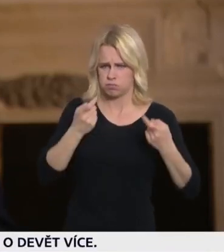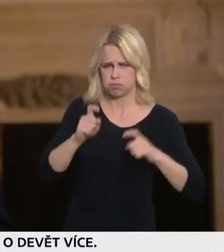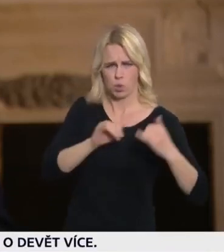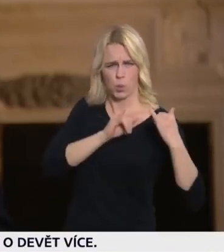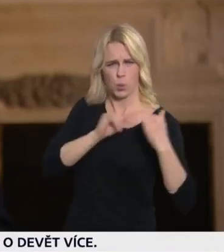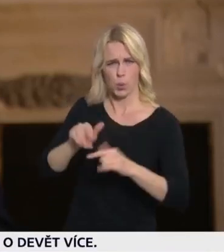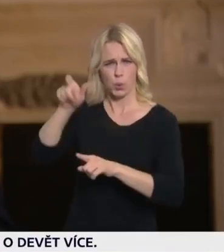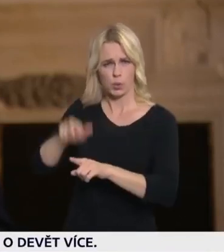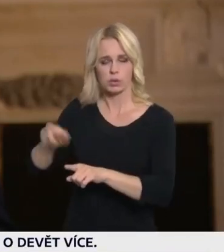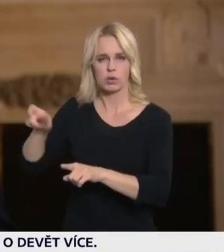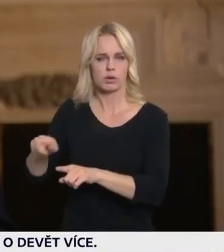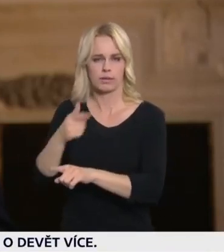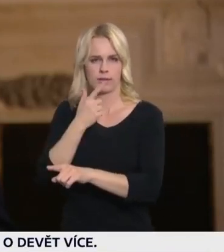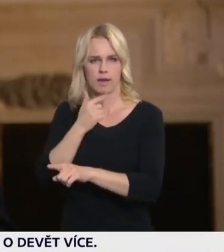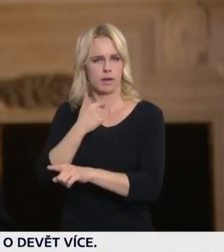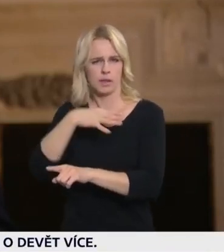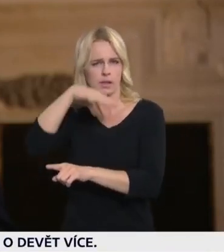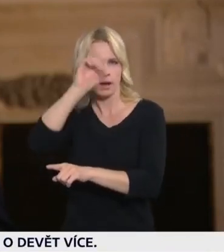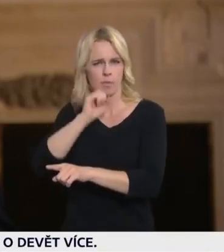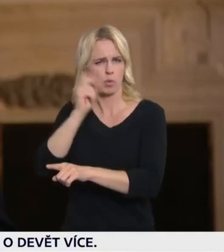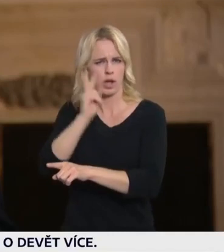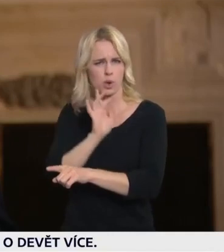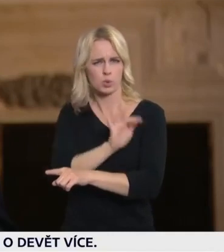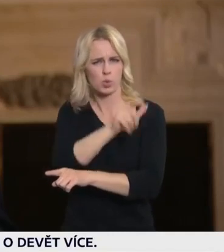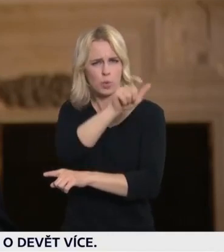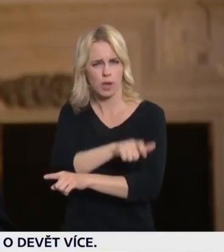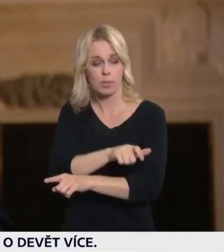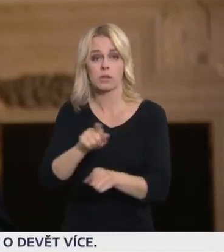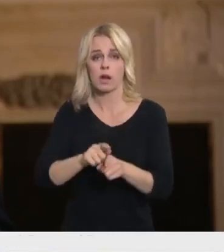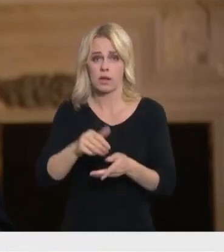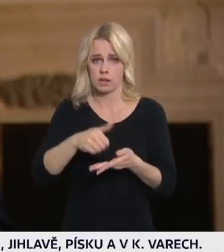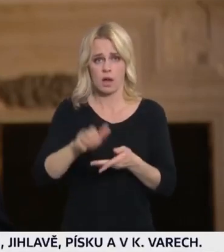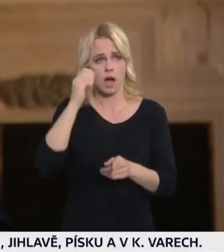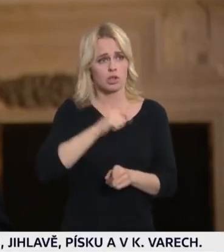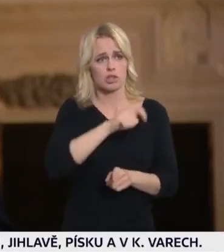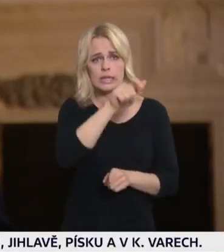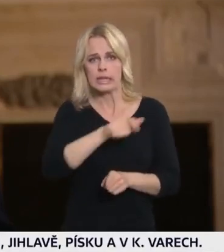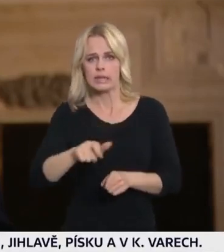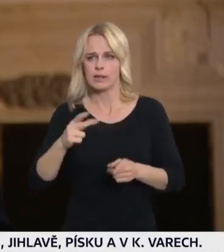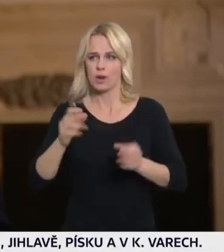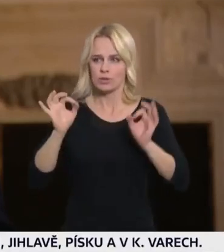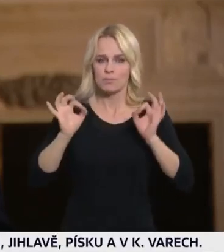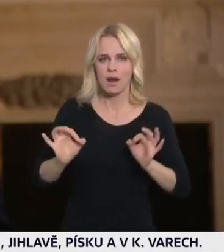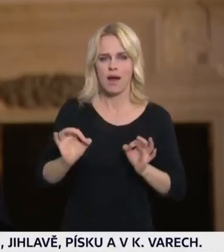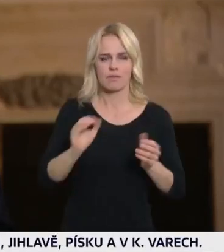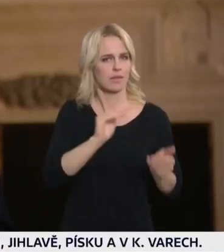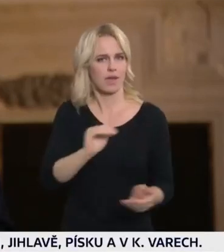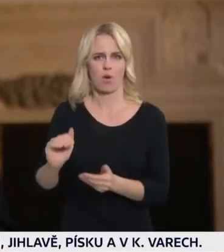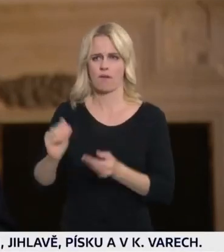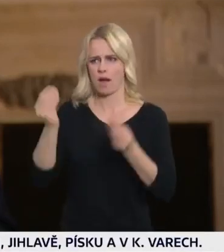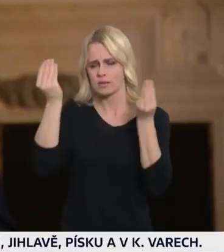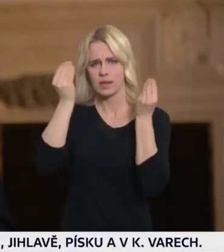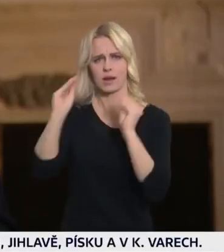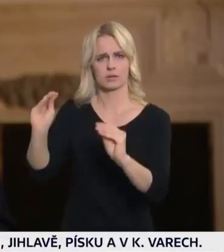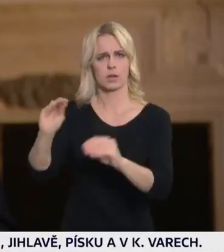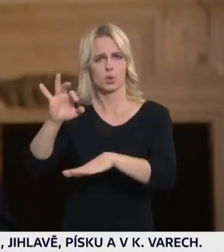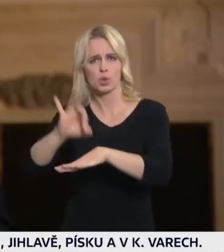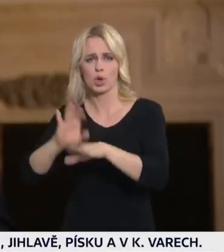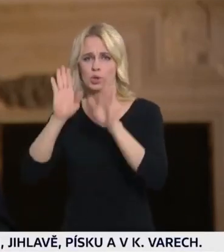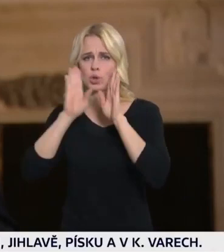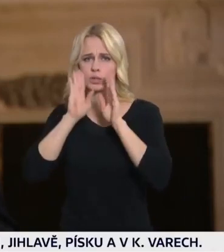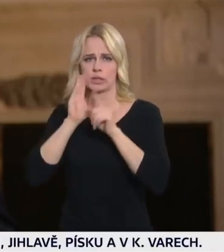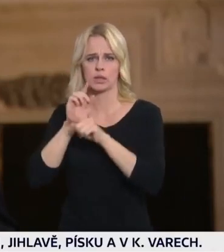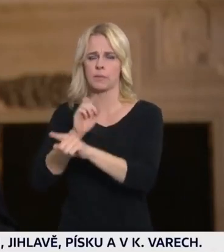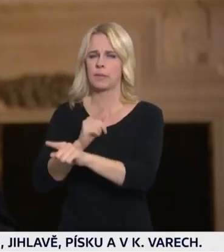i další jedinci, kteří se nechovají tolerantně a správně k našim zdravotníkům. Velmi to odsuzuji